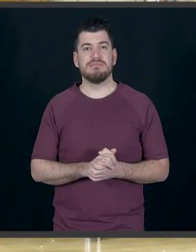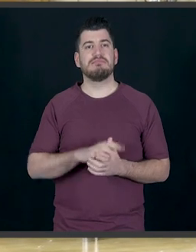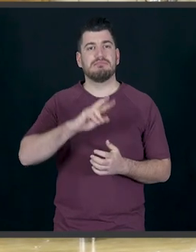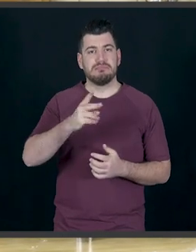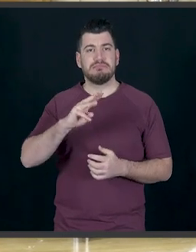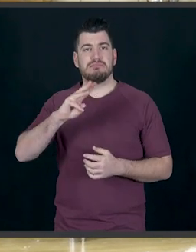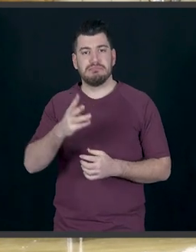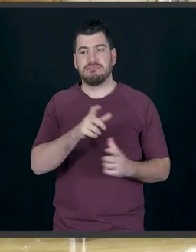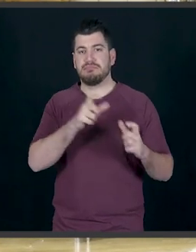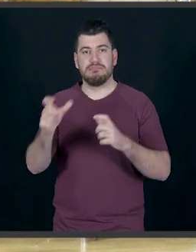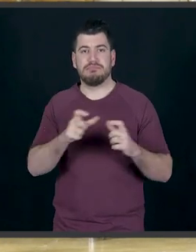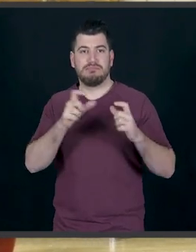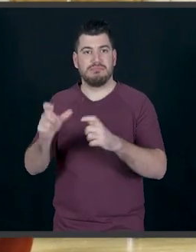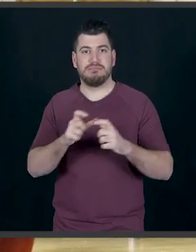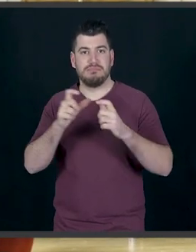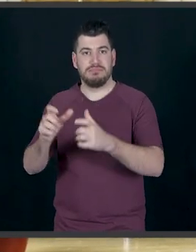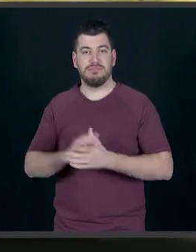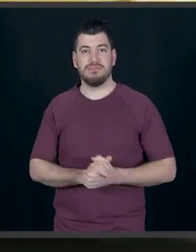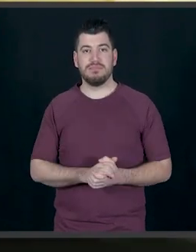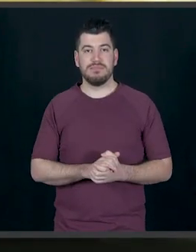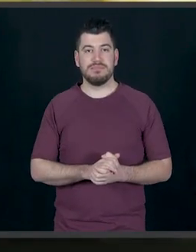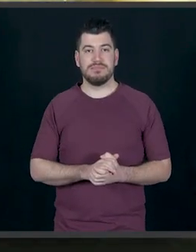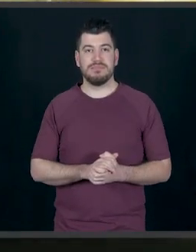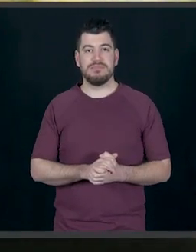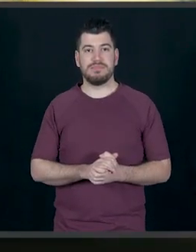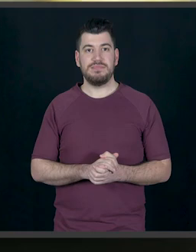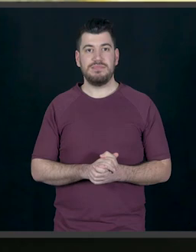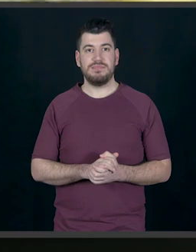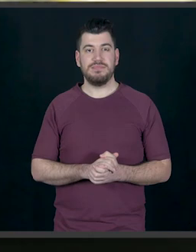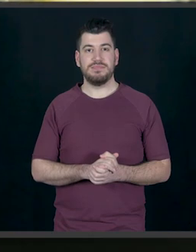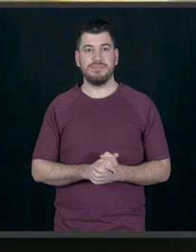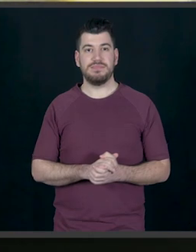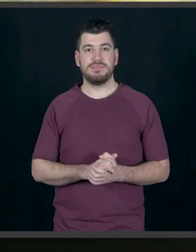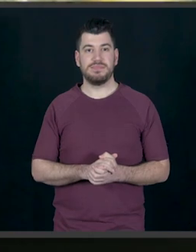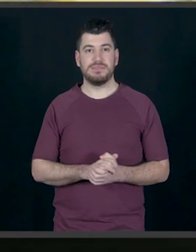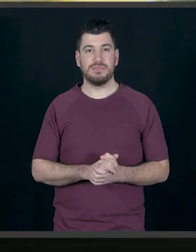Τρίτο. Θα τα βάλω τέσσερα τώρα. Μετά θα βάλω τρία.